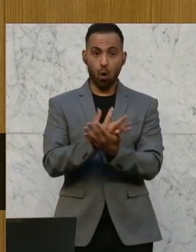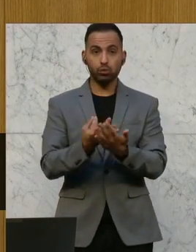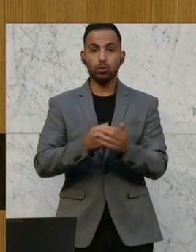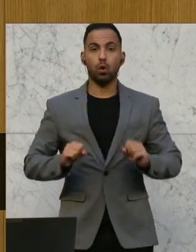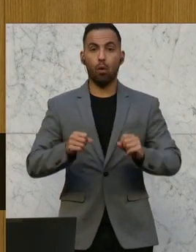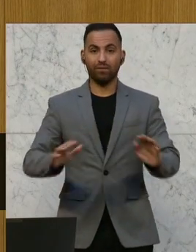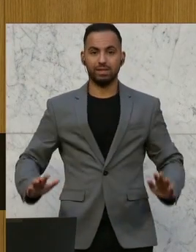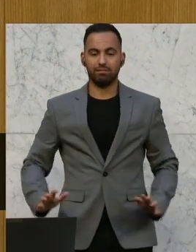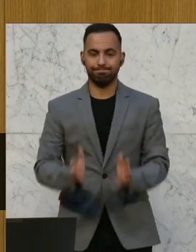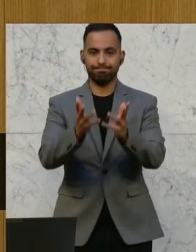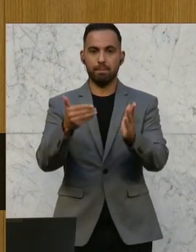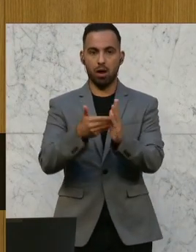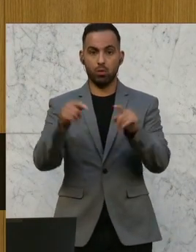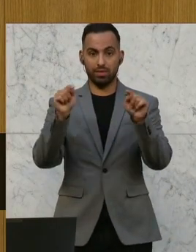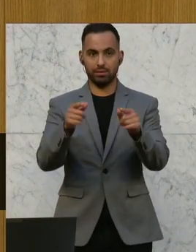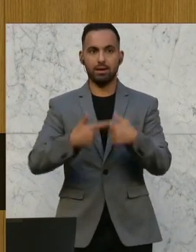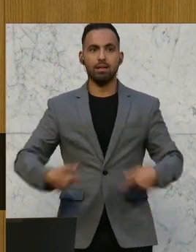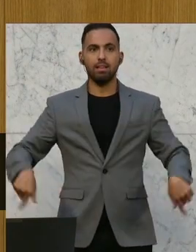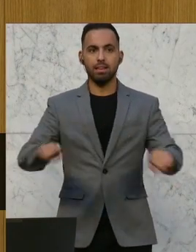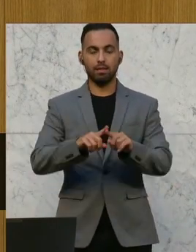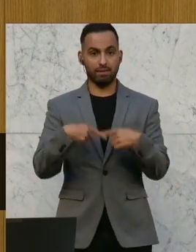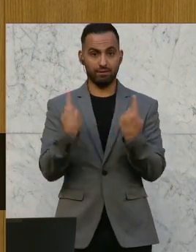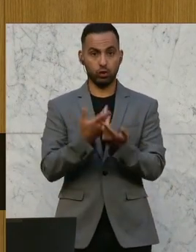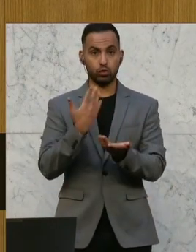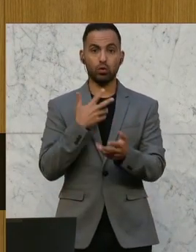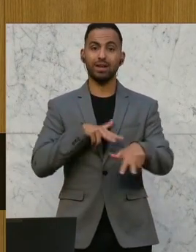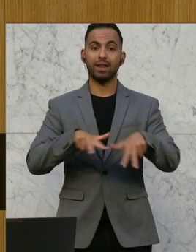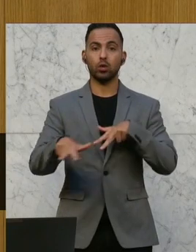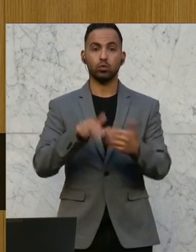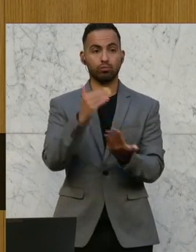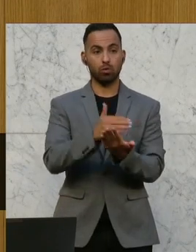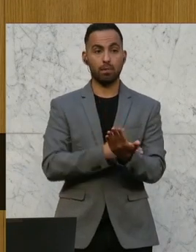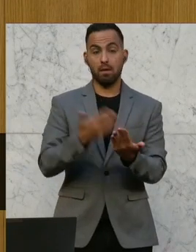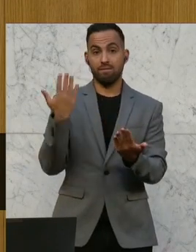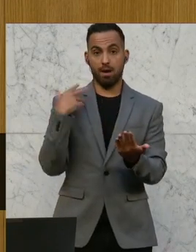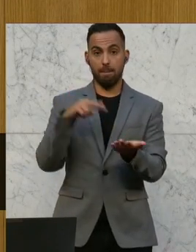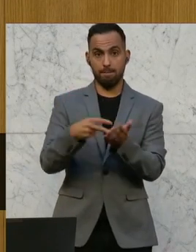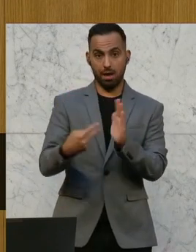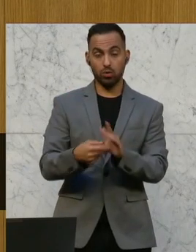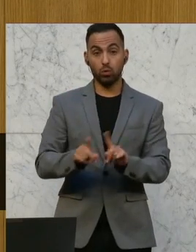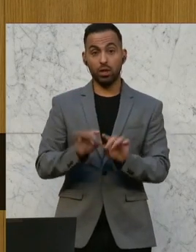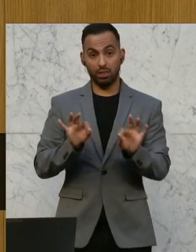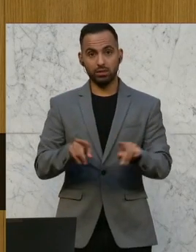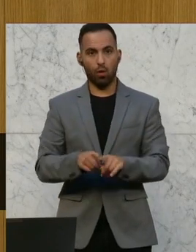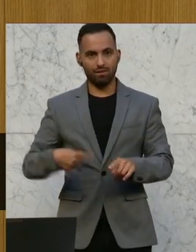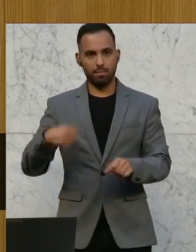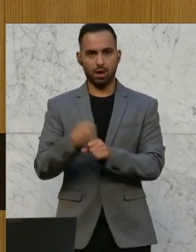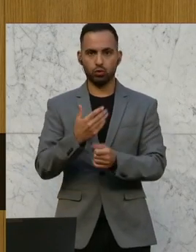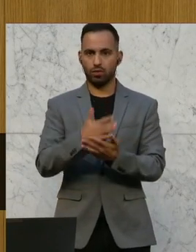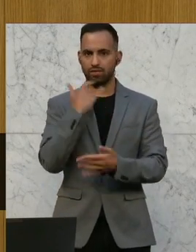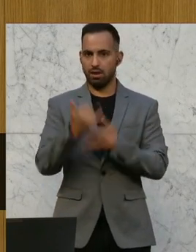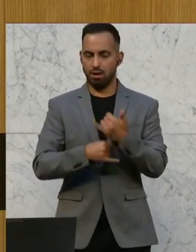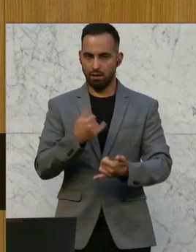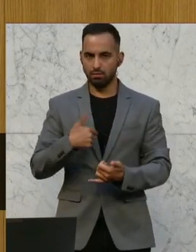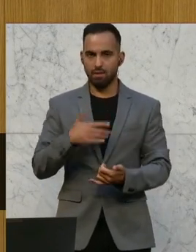dringend notwendig in diesem Land. Genau die haben wir uns vorgenommen schon im Regierungsprogramm. Und genau die machen wir auch seit vielen Jahren